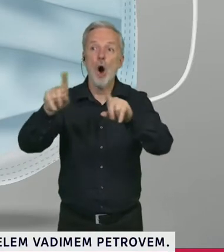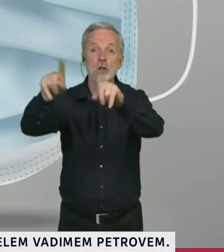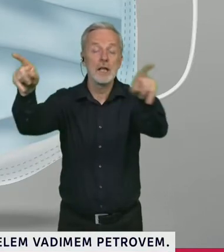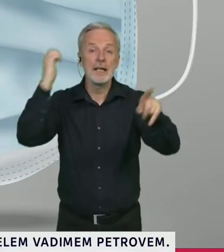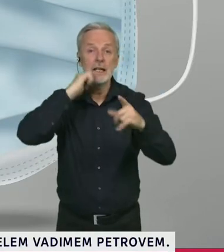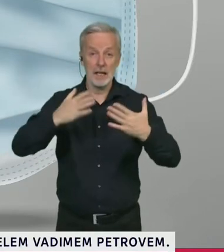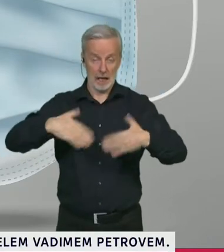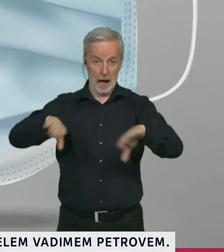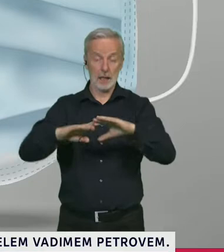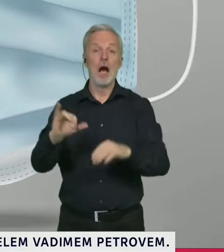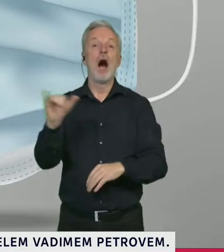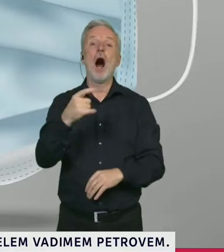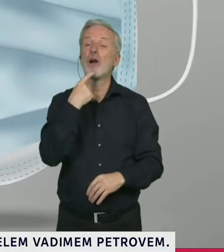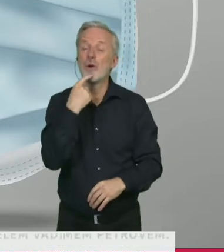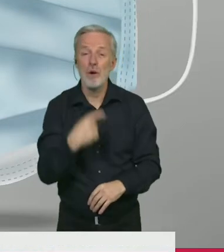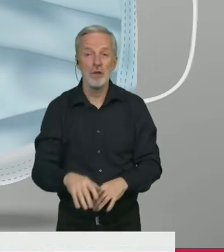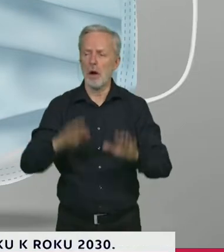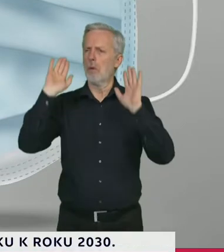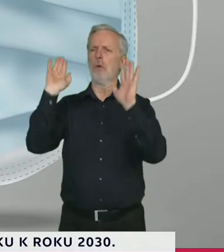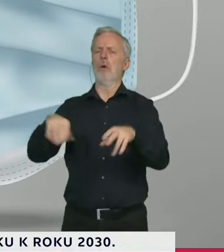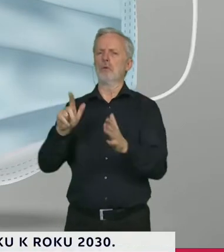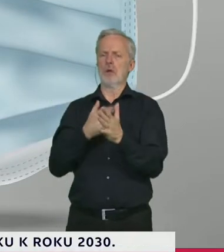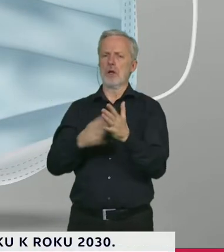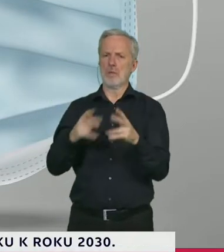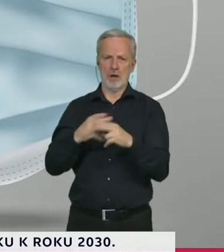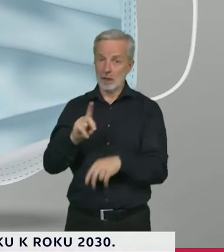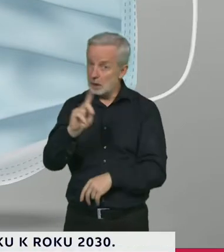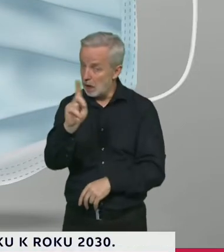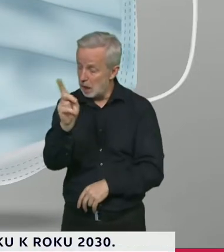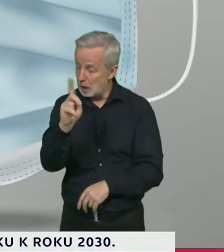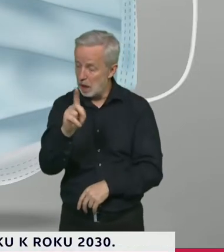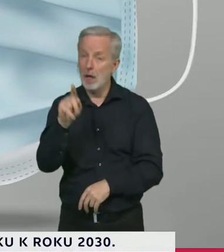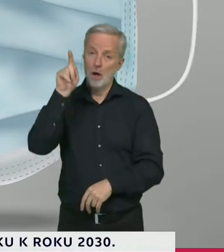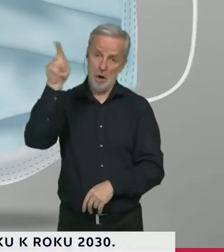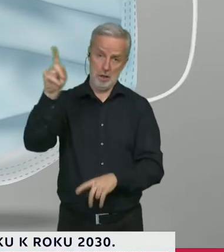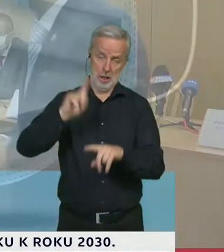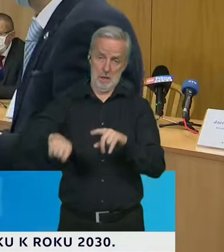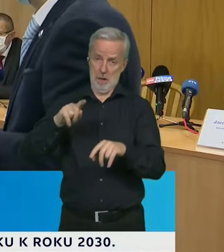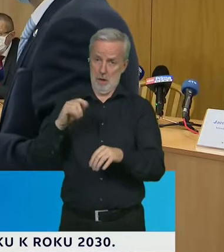někdo říká, že to není pravda, tak se mílí, když to řeknu velmi opatrně.